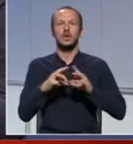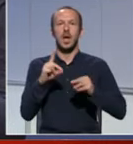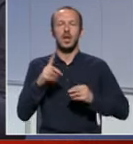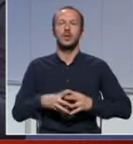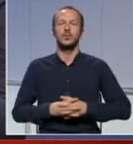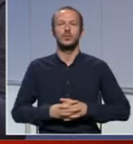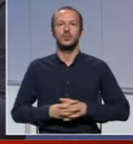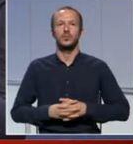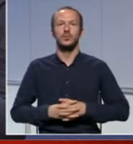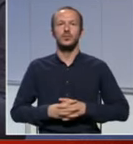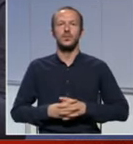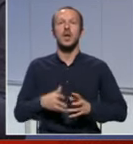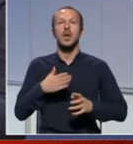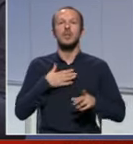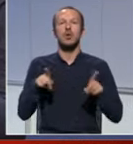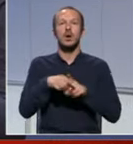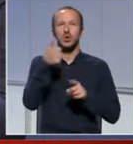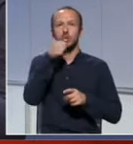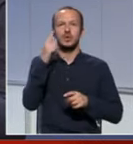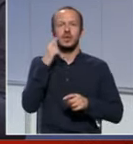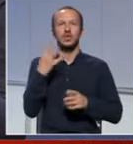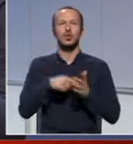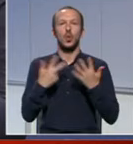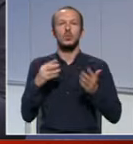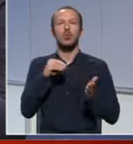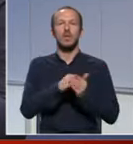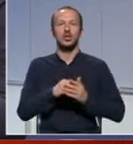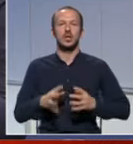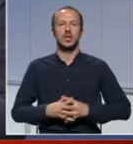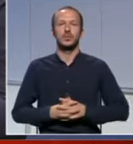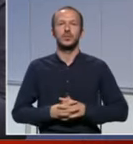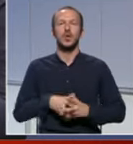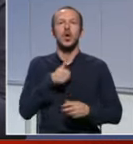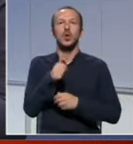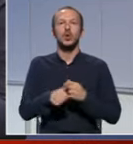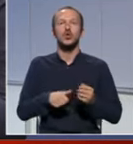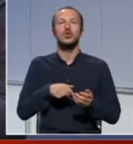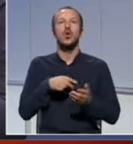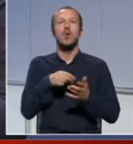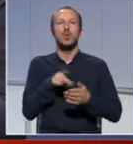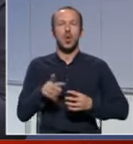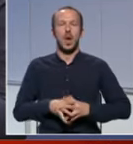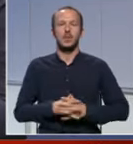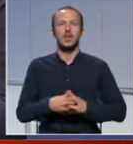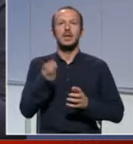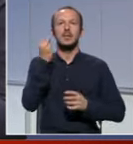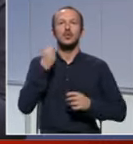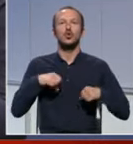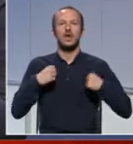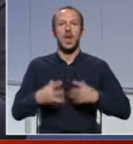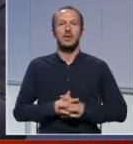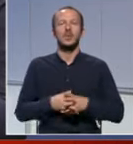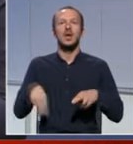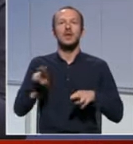mi ćemo, kao što znate, 4. augusta obeležiti godišnjicu progona srpskog življa,